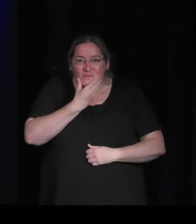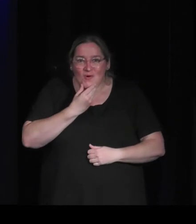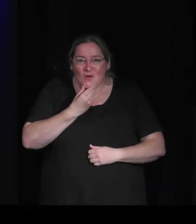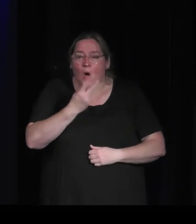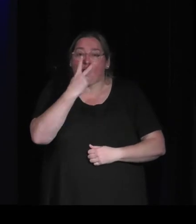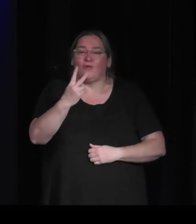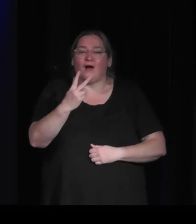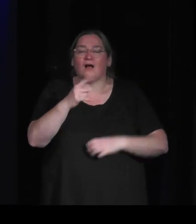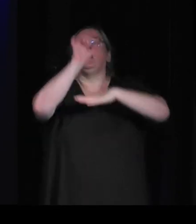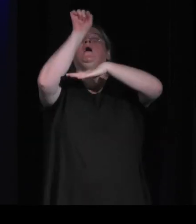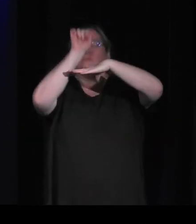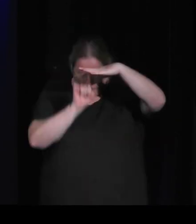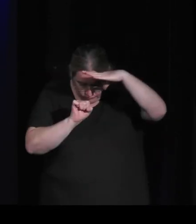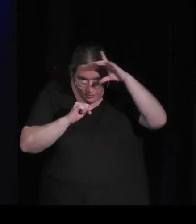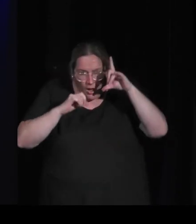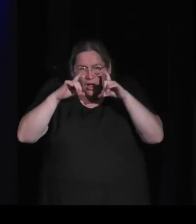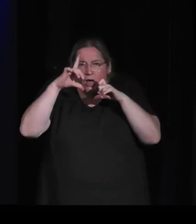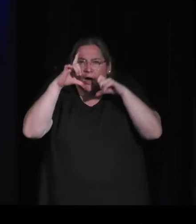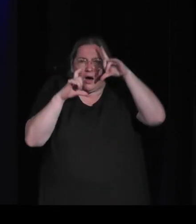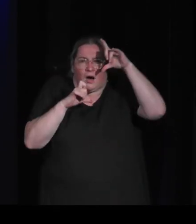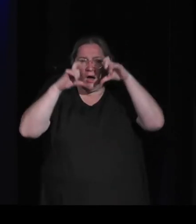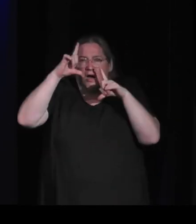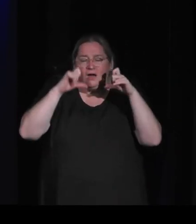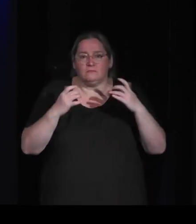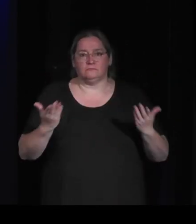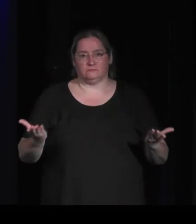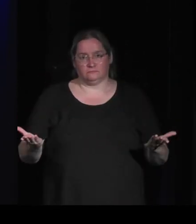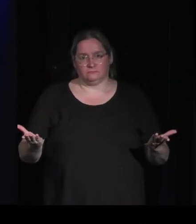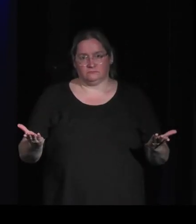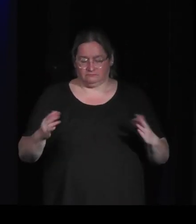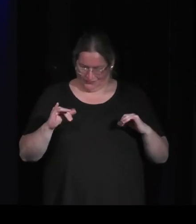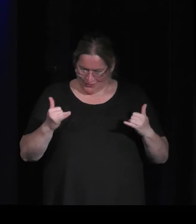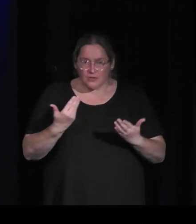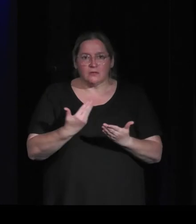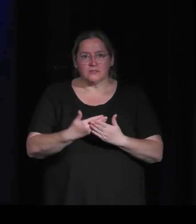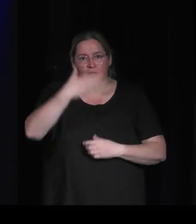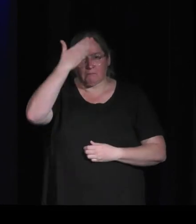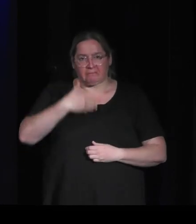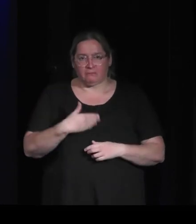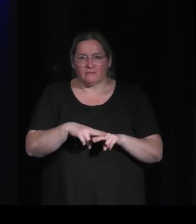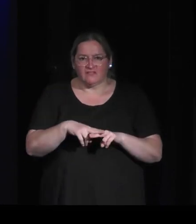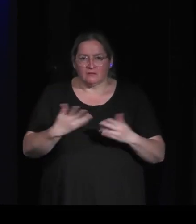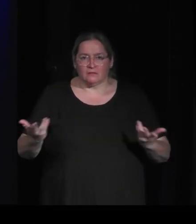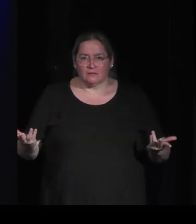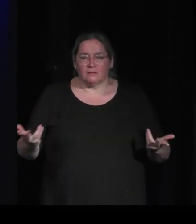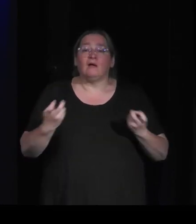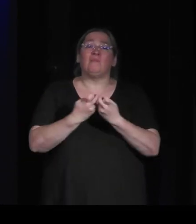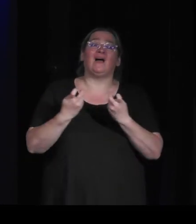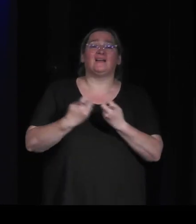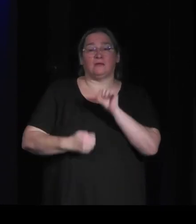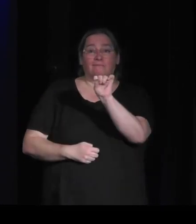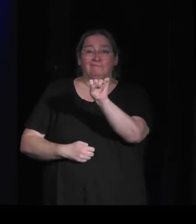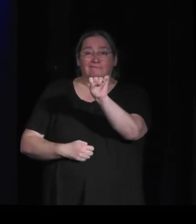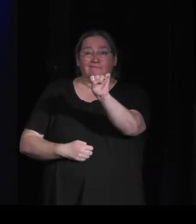tête et l'expression des enfants sous l'eau et ça on ne'a pas dans le jeu c'est-à-dire que souvent on est derrière nos personnages